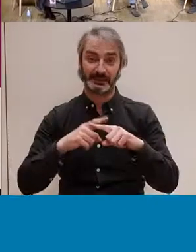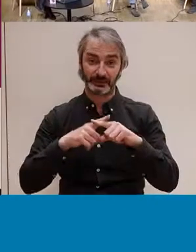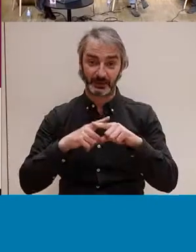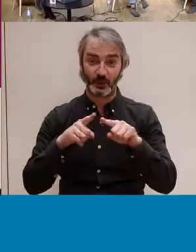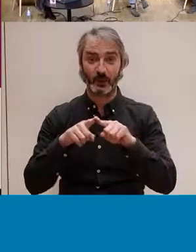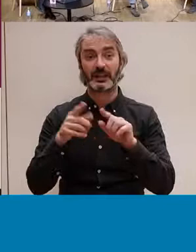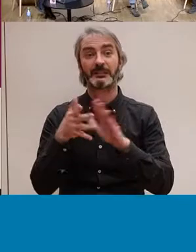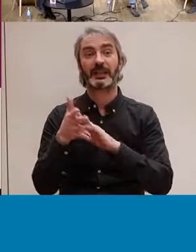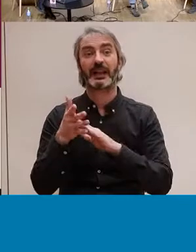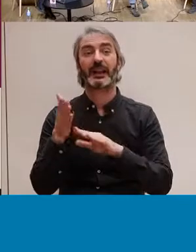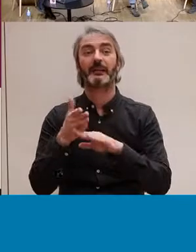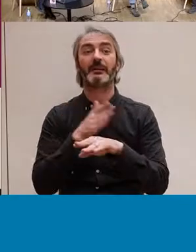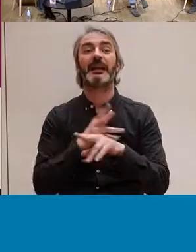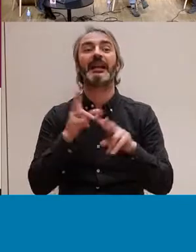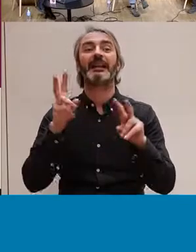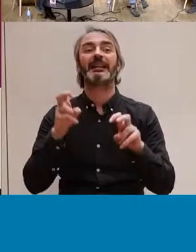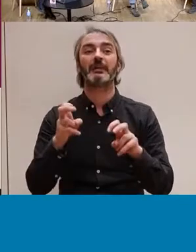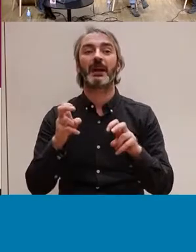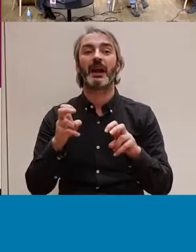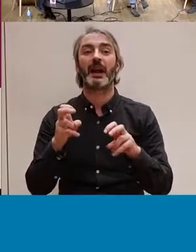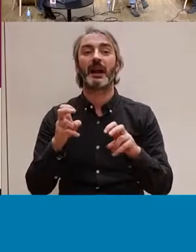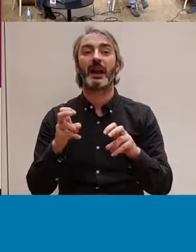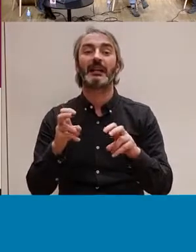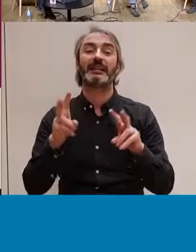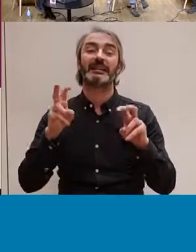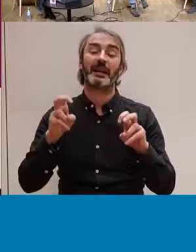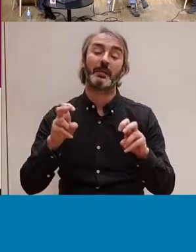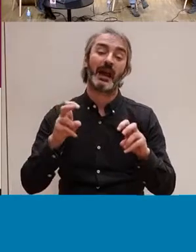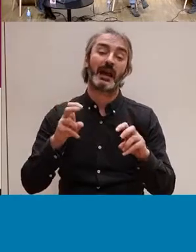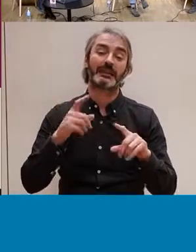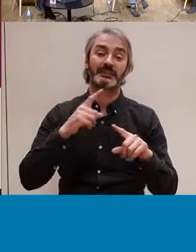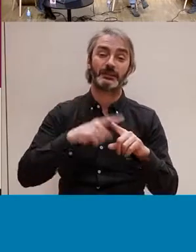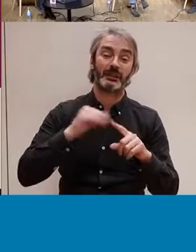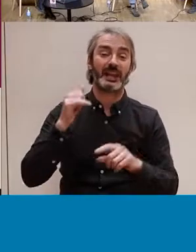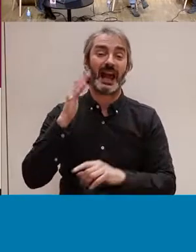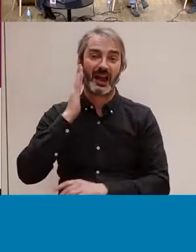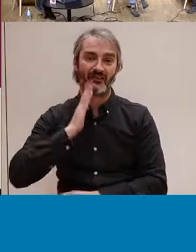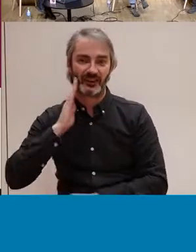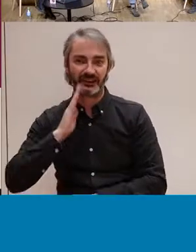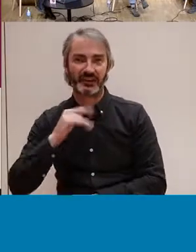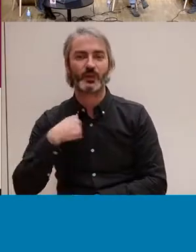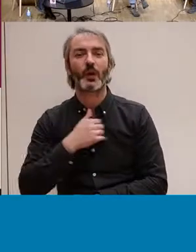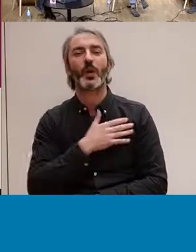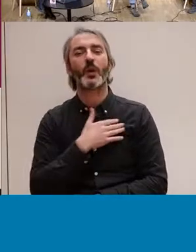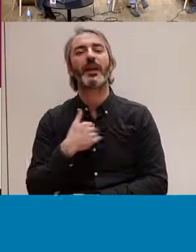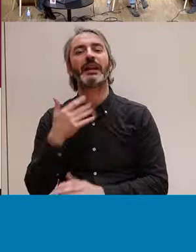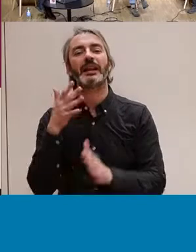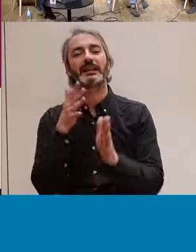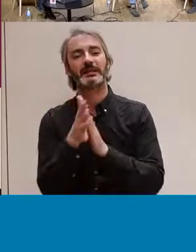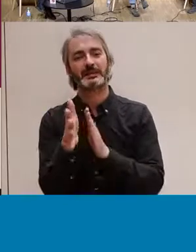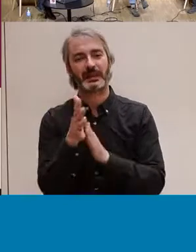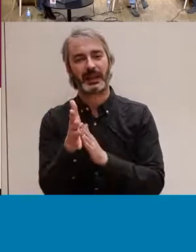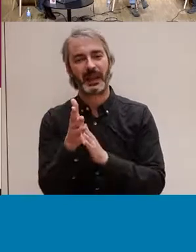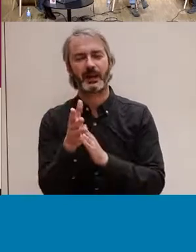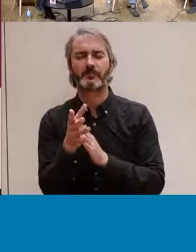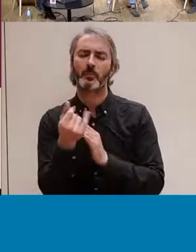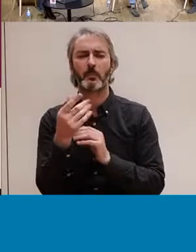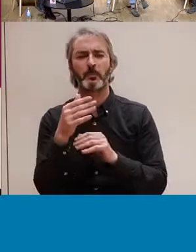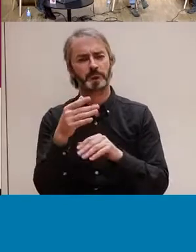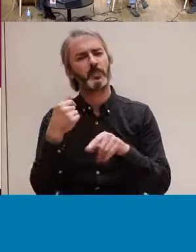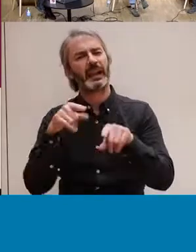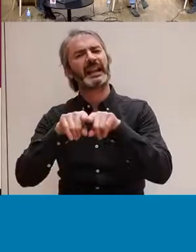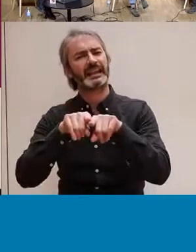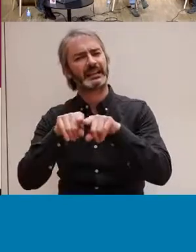explicant la Laura una mica, que entenem que existeix actualment de sexualitat i afecte, volíem començar una mica criticant